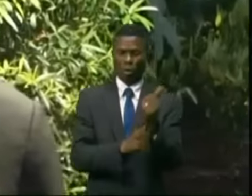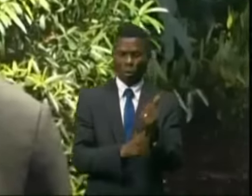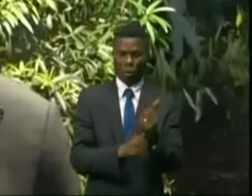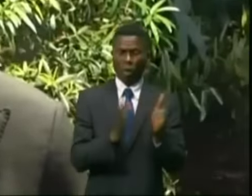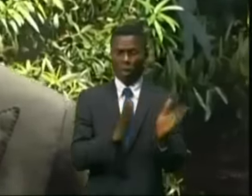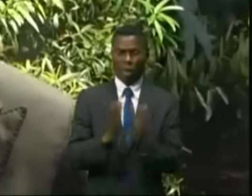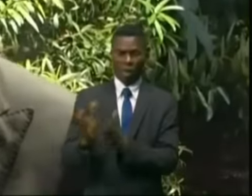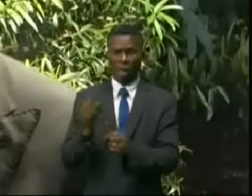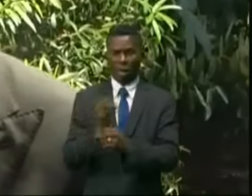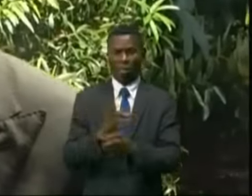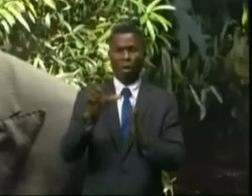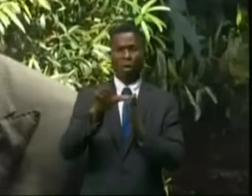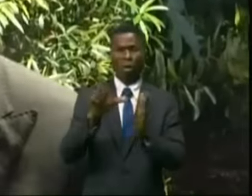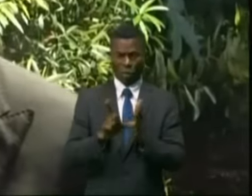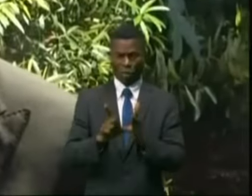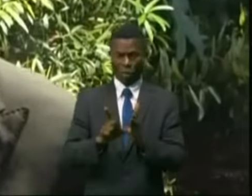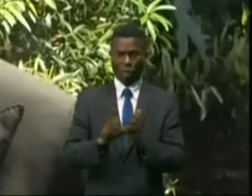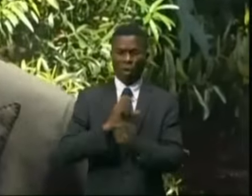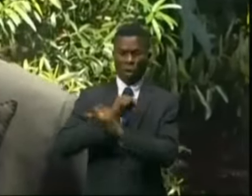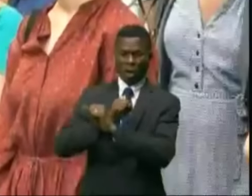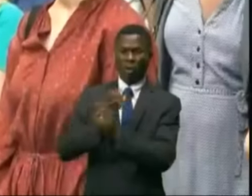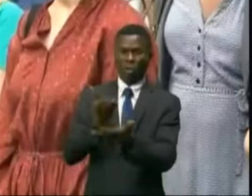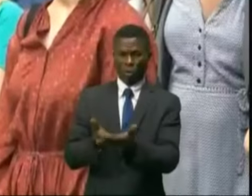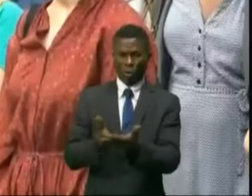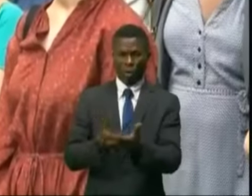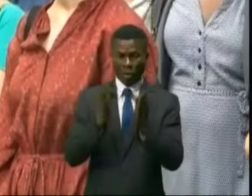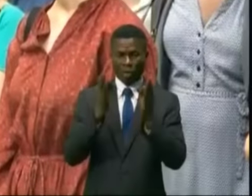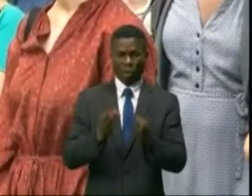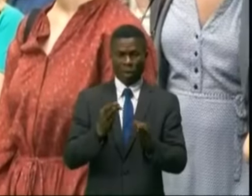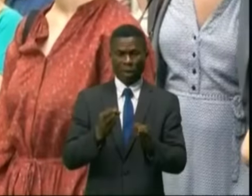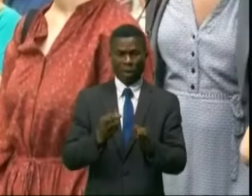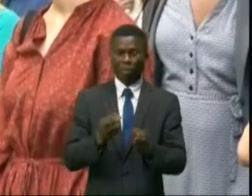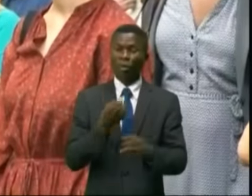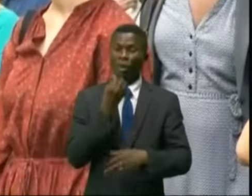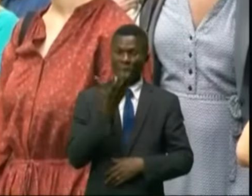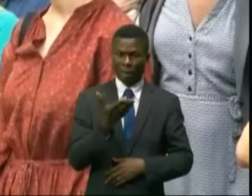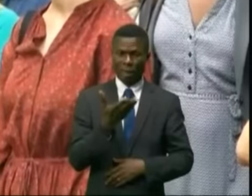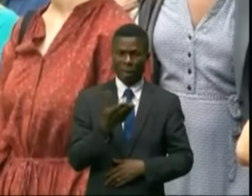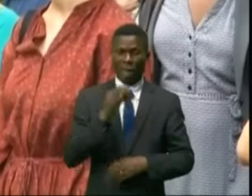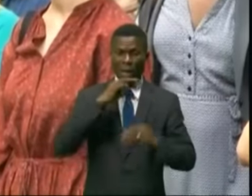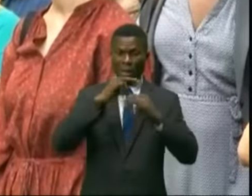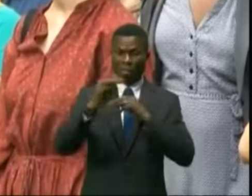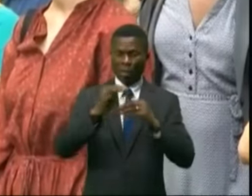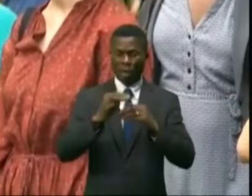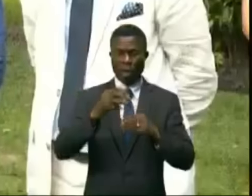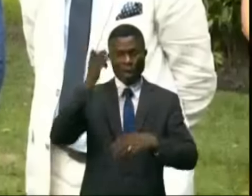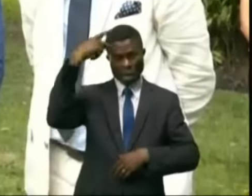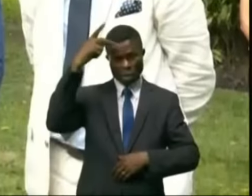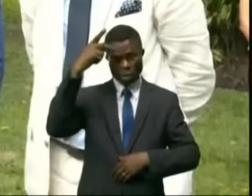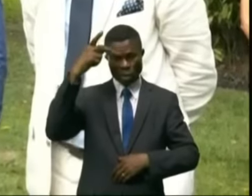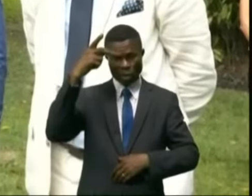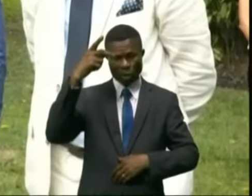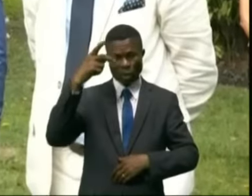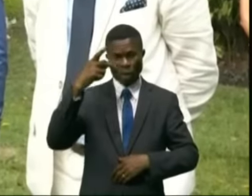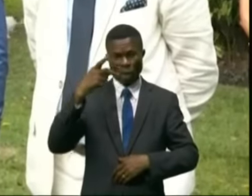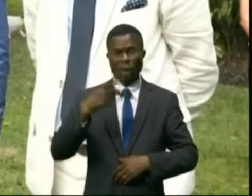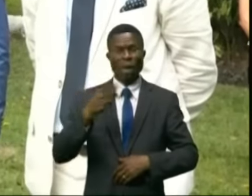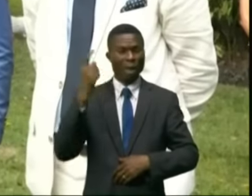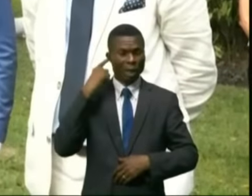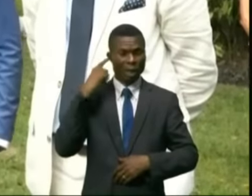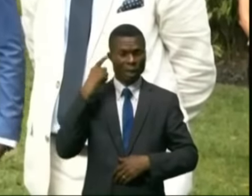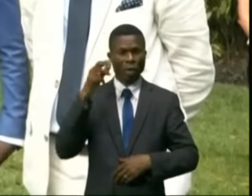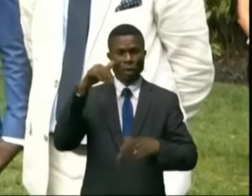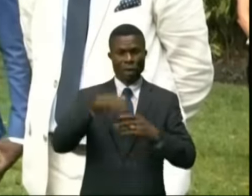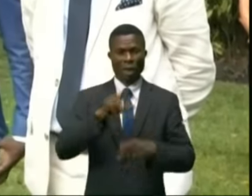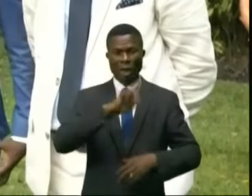dispositifs légaux qui permettent d'assurer leur protection. Mais je pense aussi qu'il y a un message politique qui a été bien entendu en